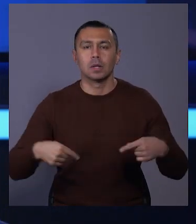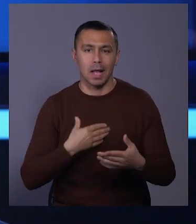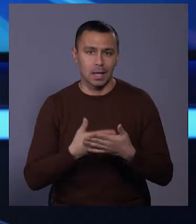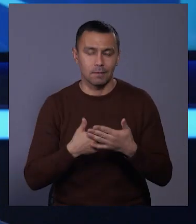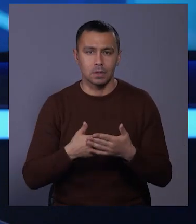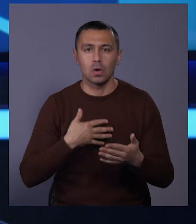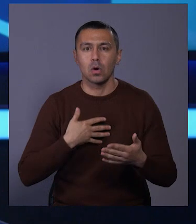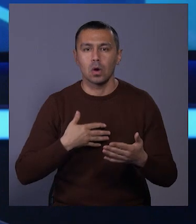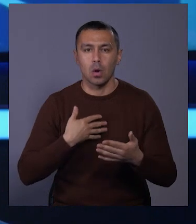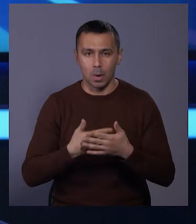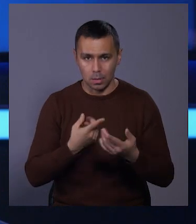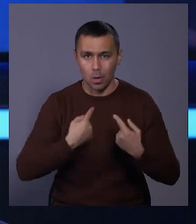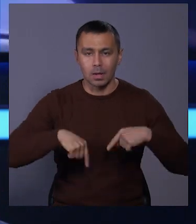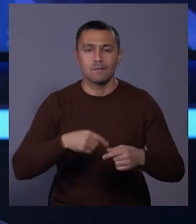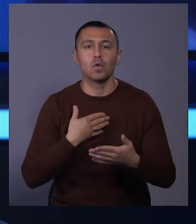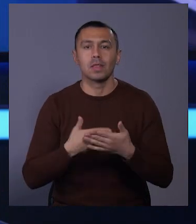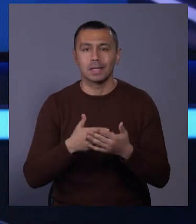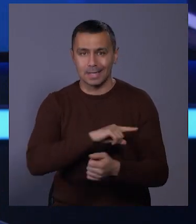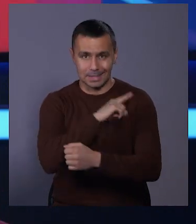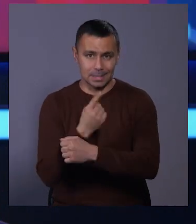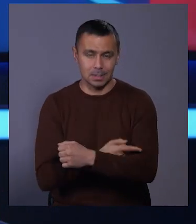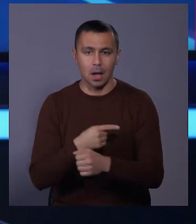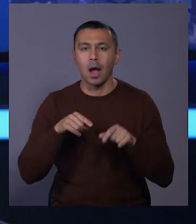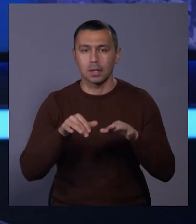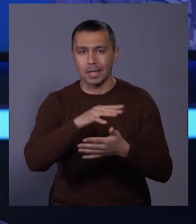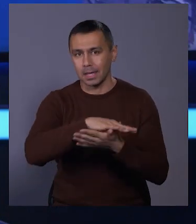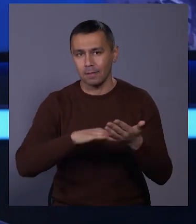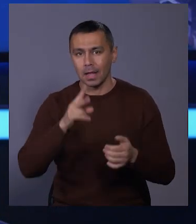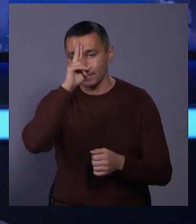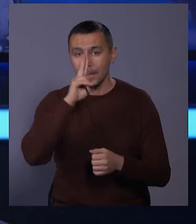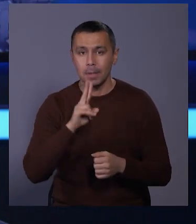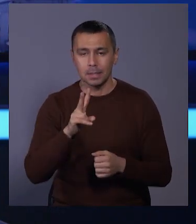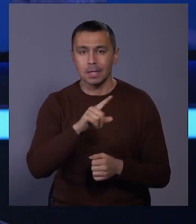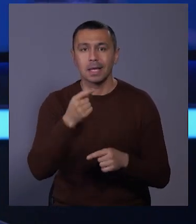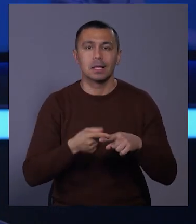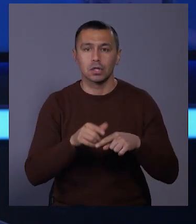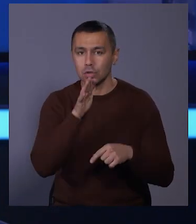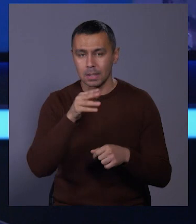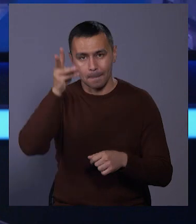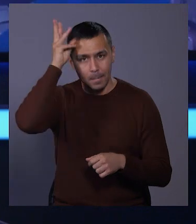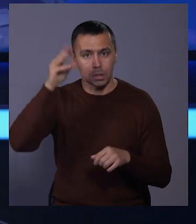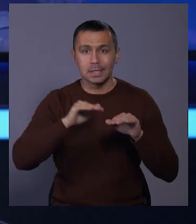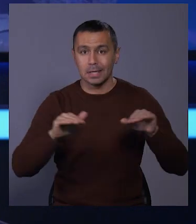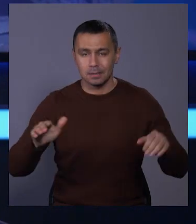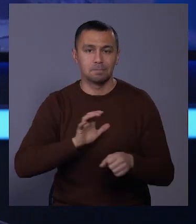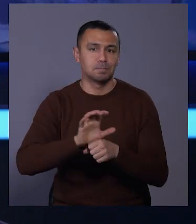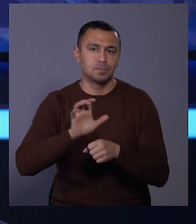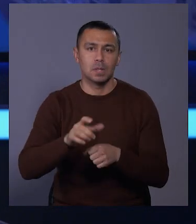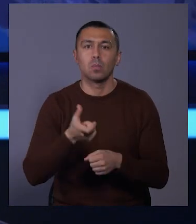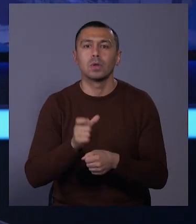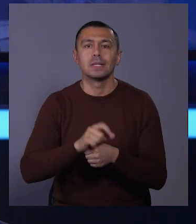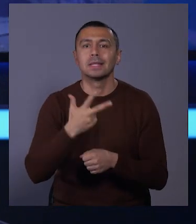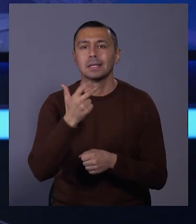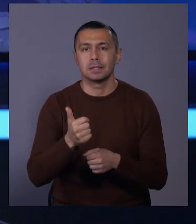активісти громадської організації «Волонтерська сила». Акція триває два місяці і за цей час хмельницькі школярі виготовили понад